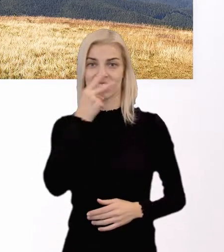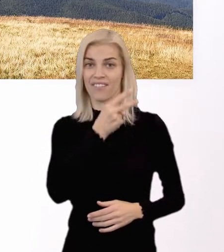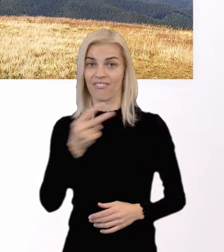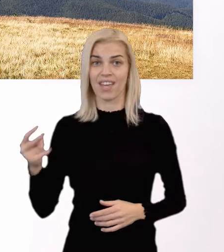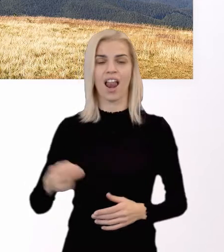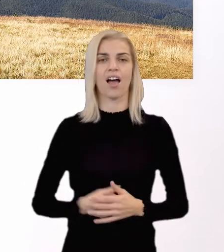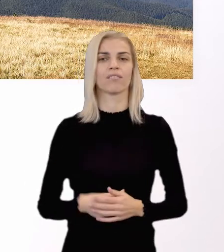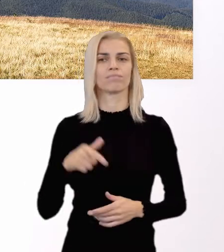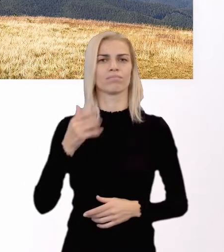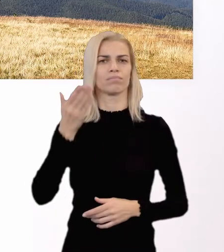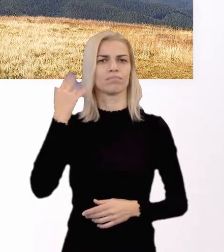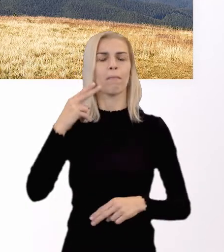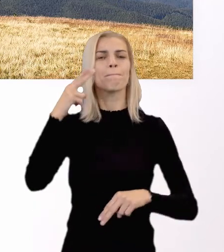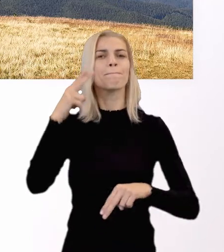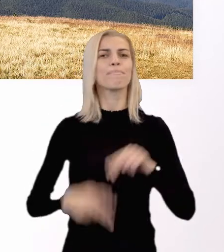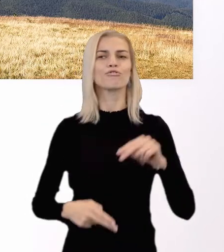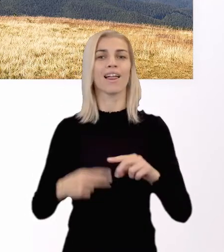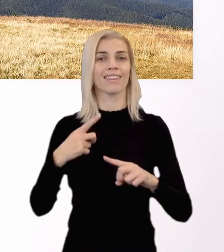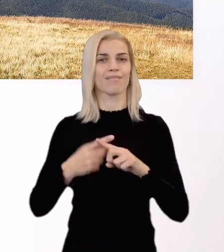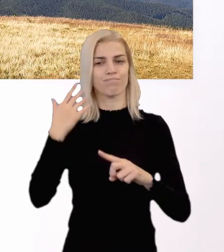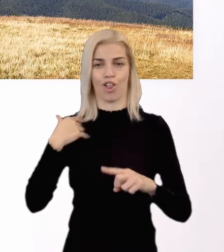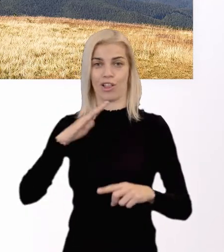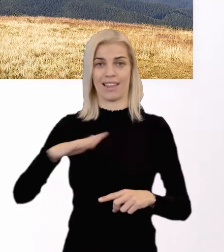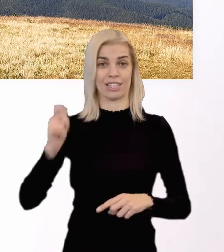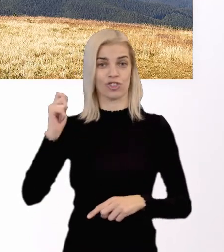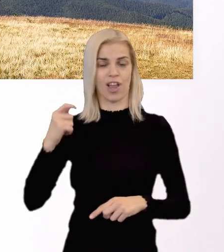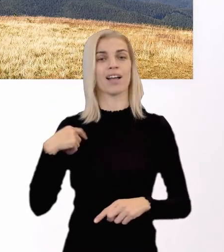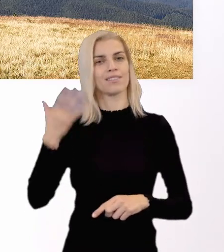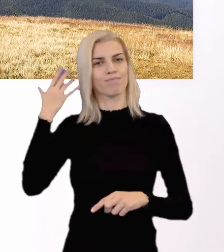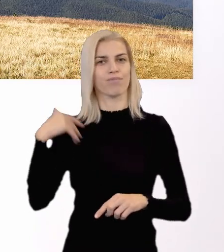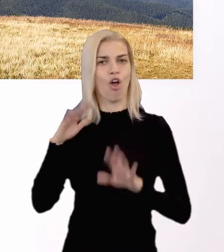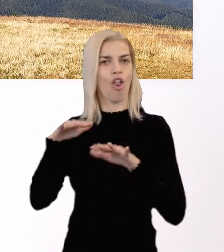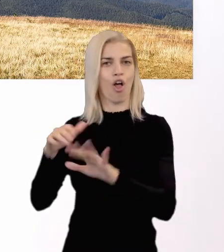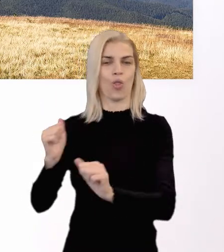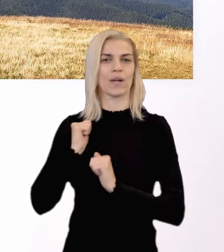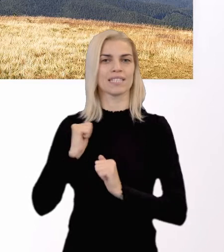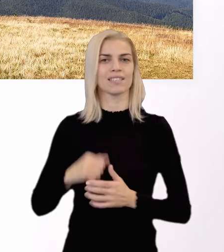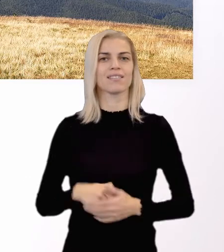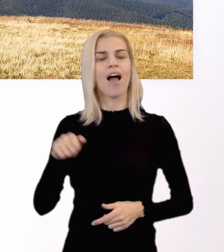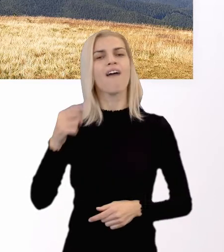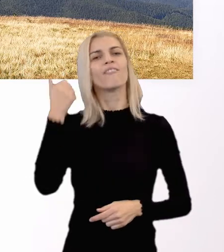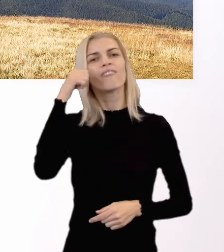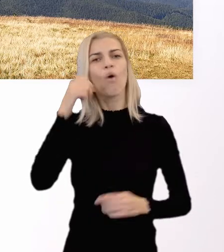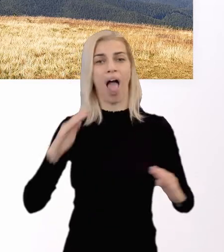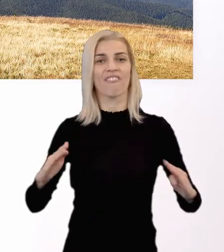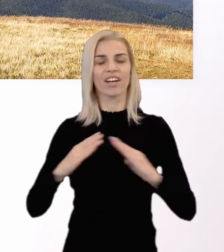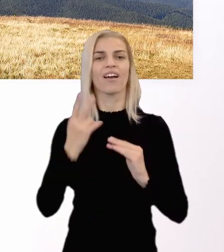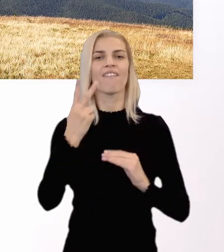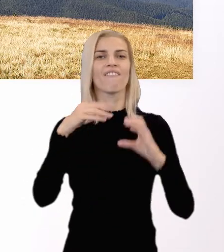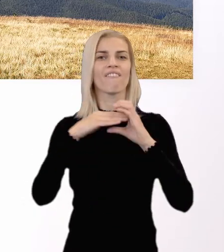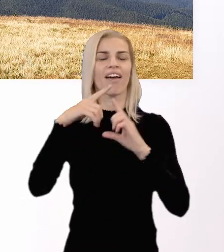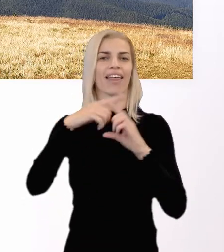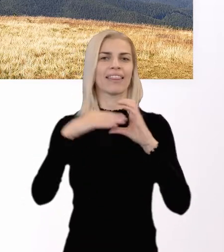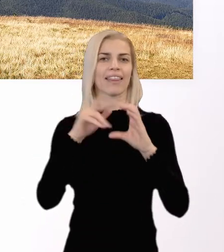Bola to jedna z posledných jesených túr, ktoré sme spolu s mojimi deťmi zažili. Boli sme na vrchu, ktoré sa volá veterné, mér je alebo